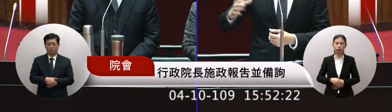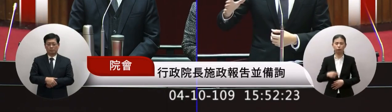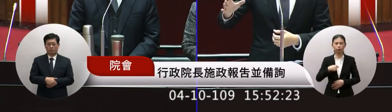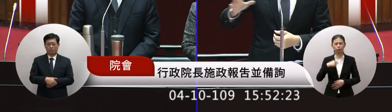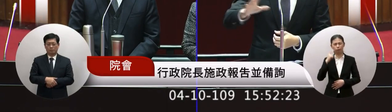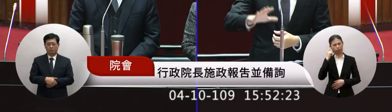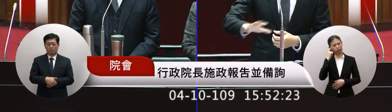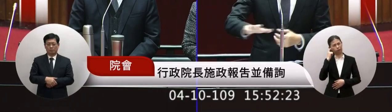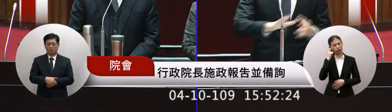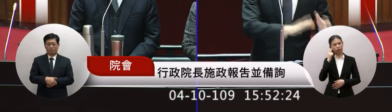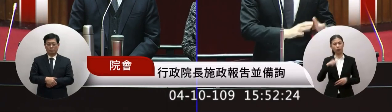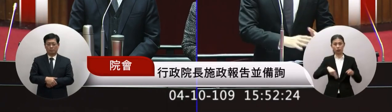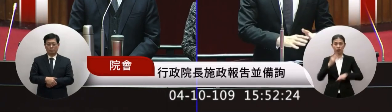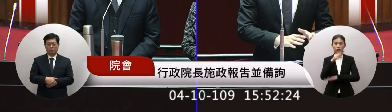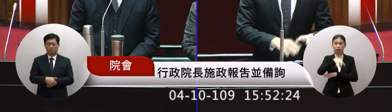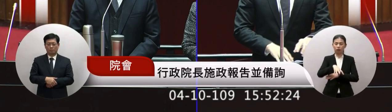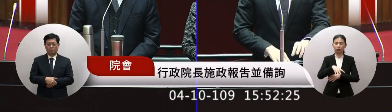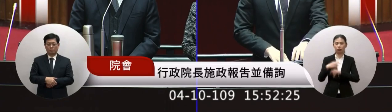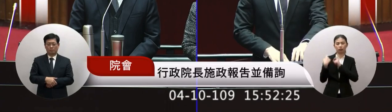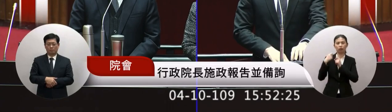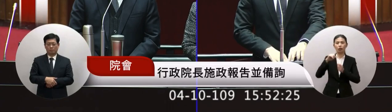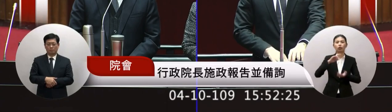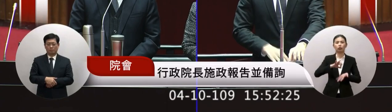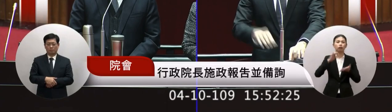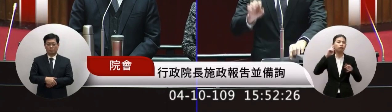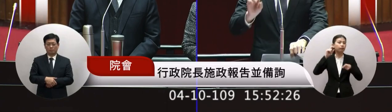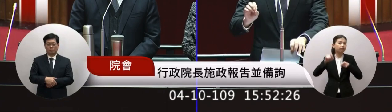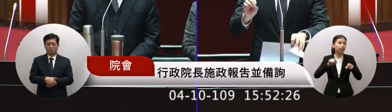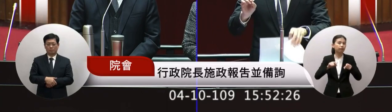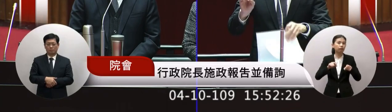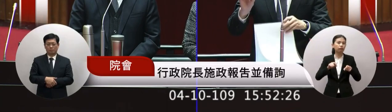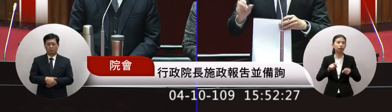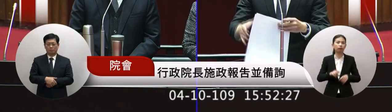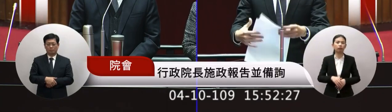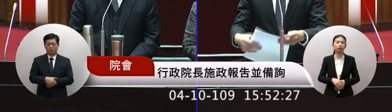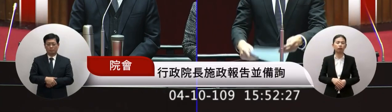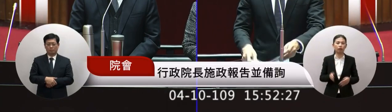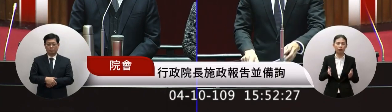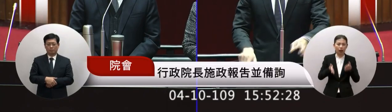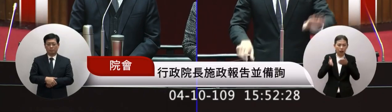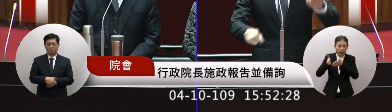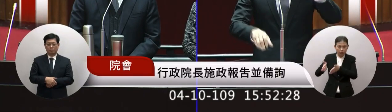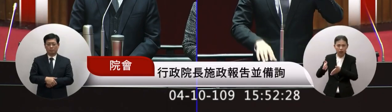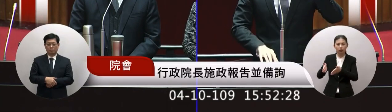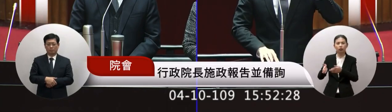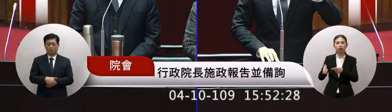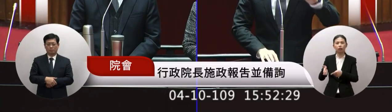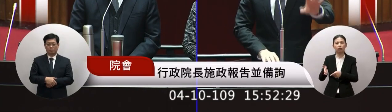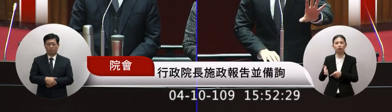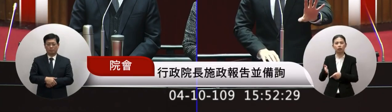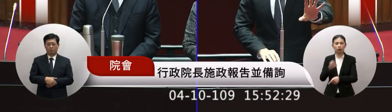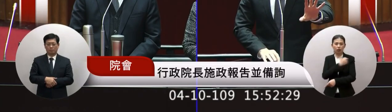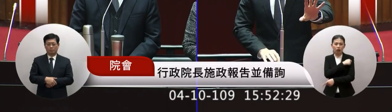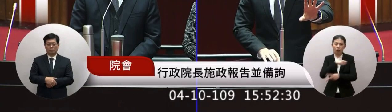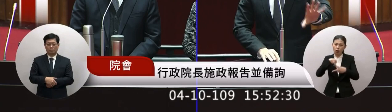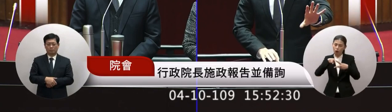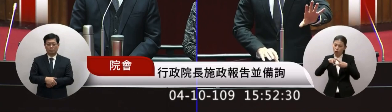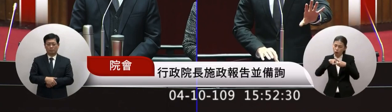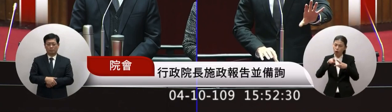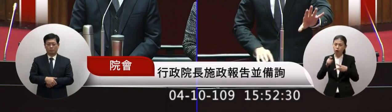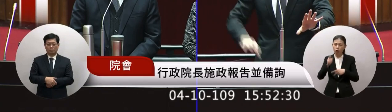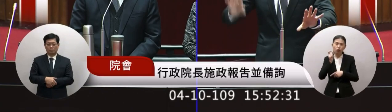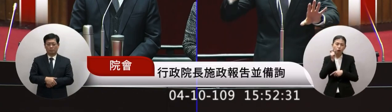說因為行政他之前有拿一個案比較沒有去我剛才說我們維持所得很